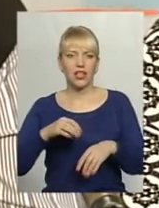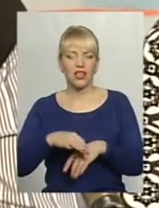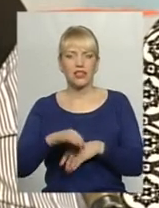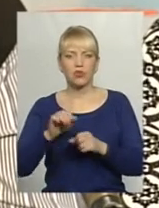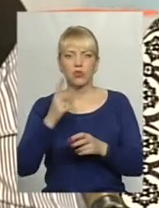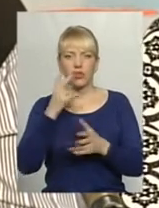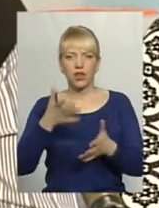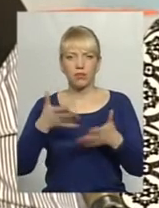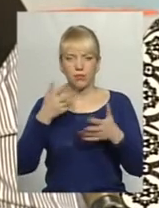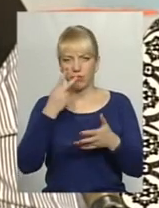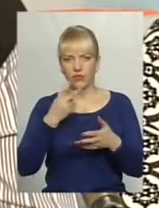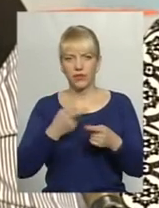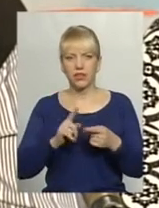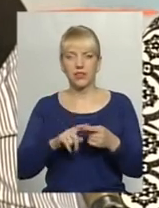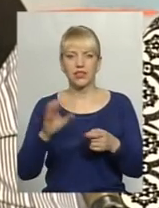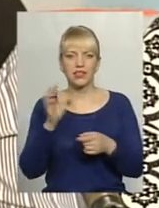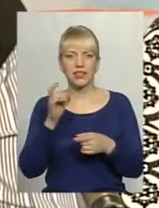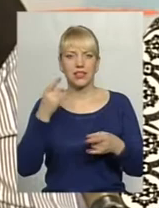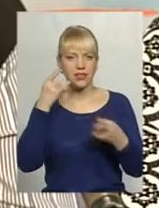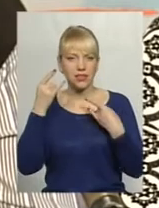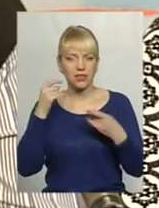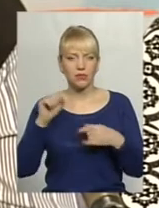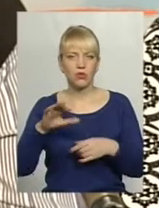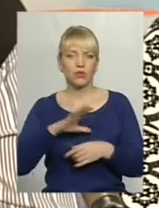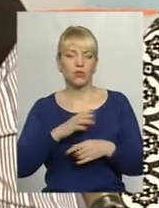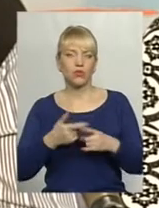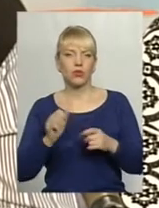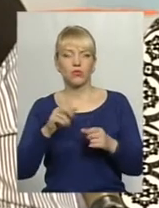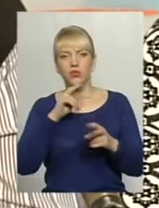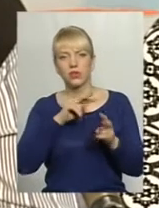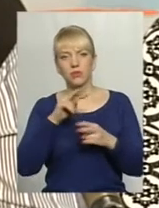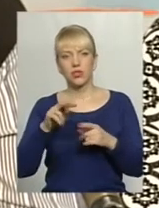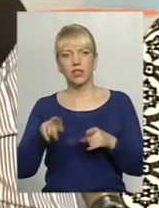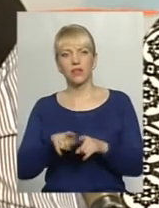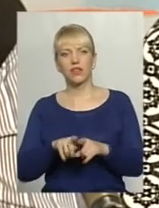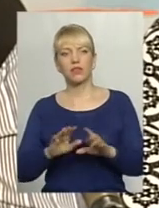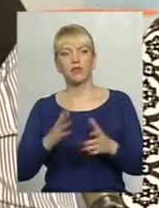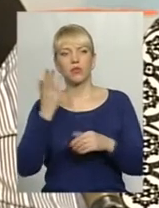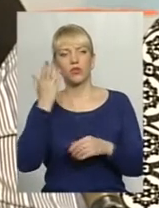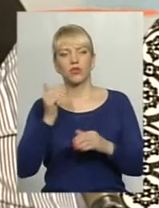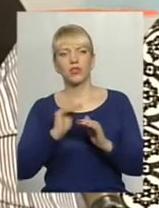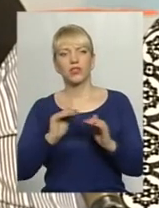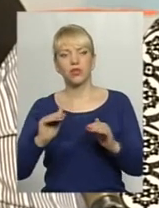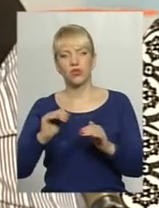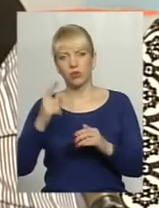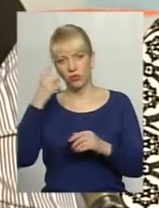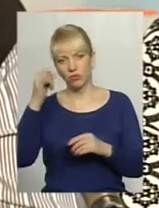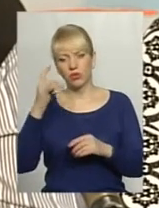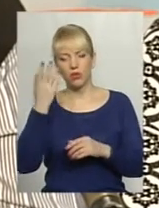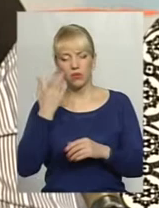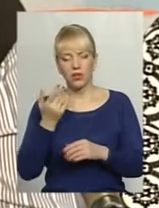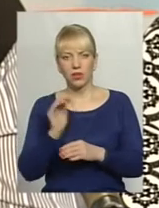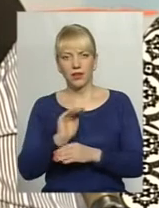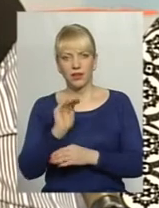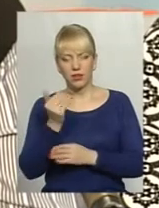оскільки там є прояви. Це синці, це ми можемо спостерігати в таких випадках, коли і садочки повідомляють, якщо дитина прийшла